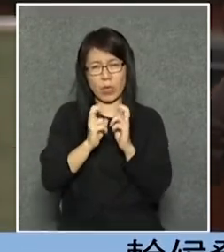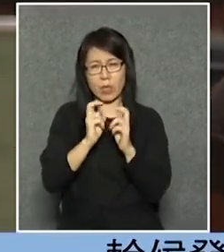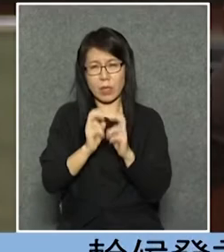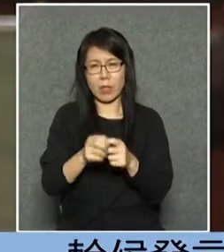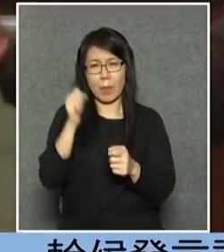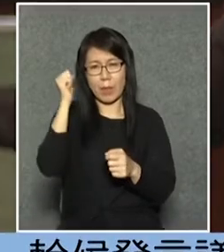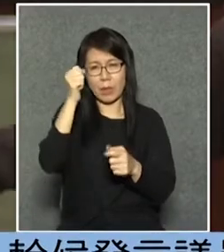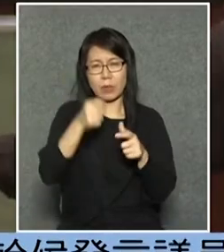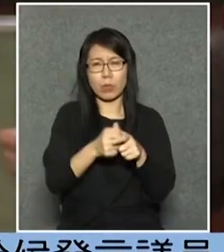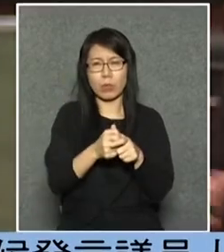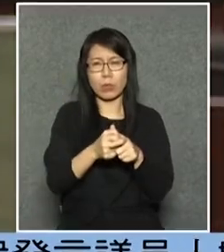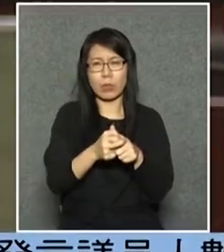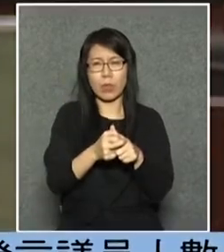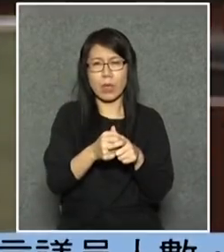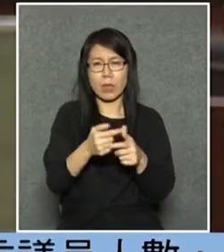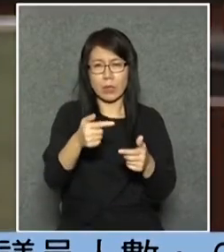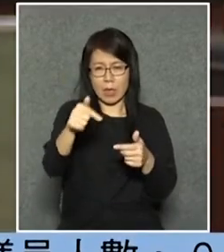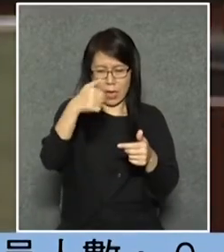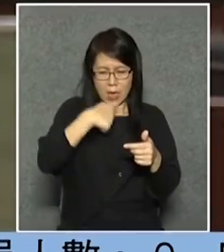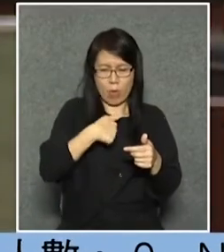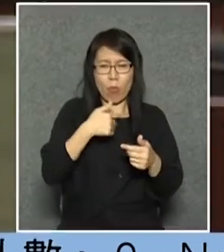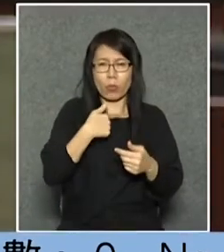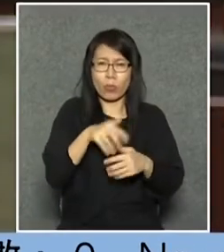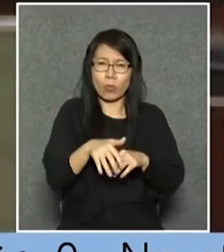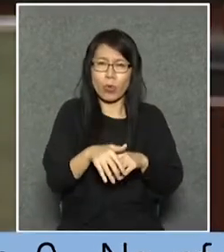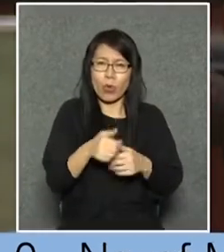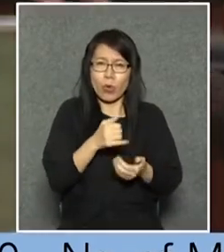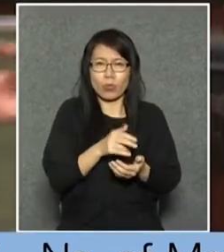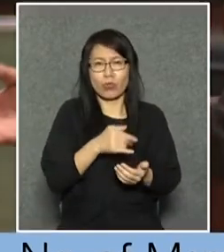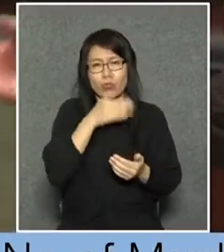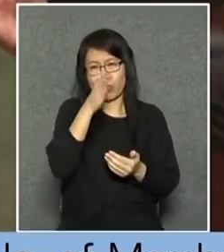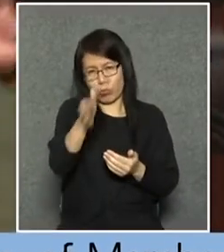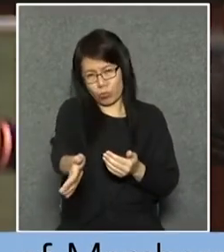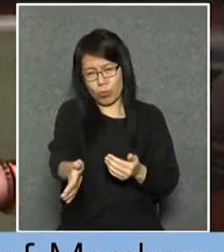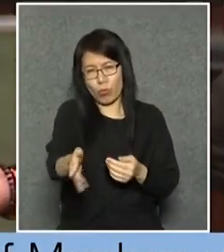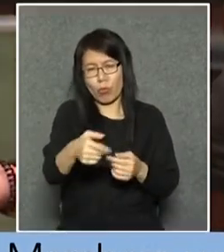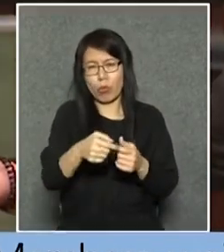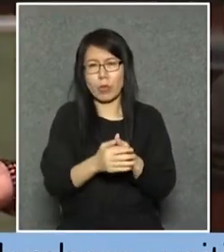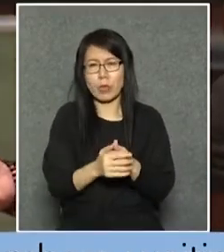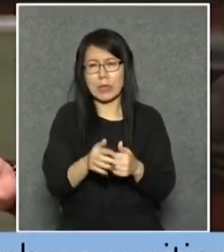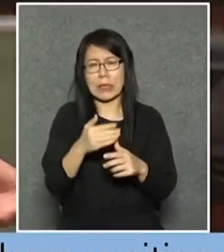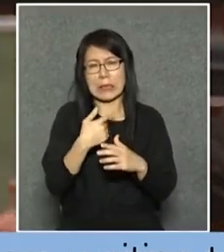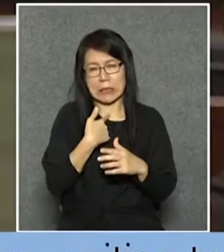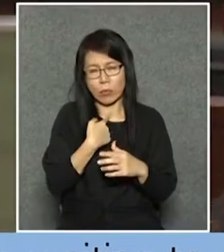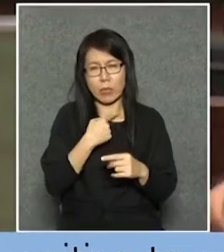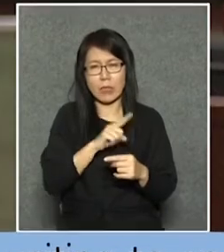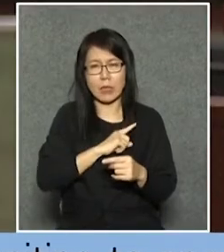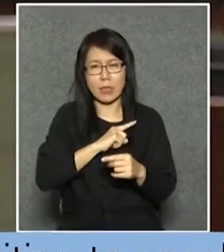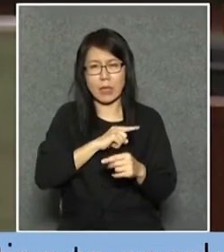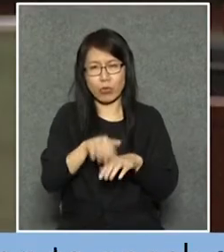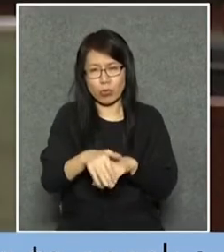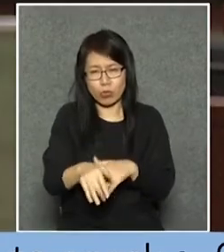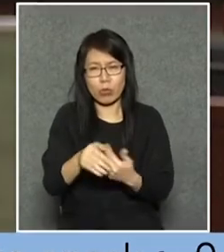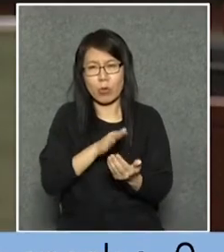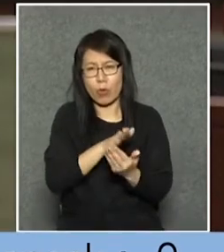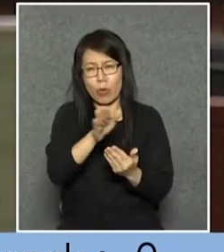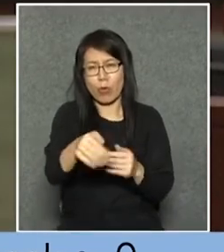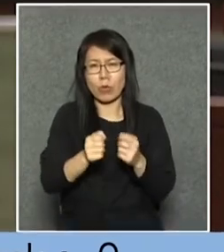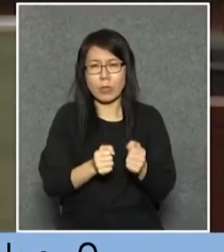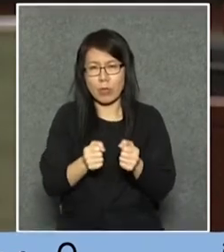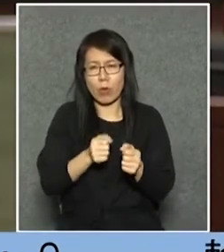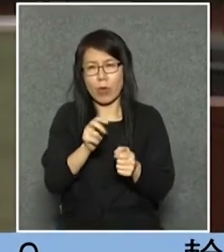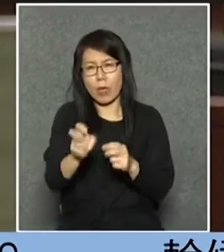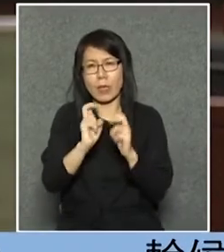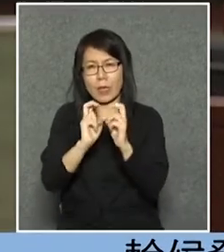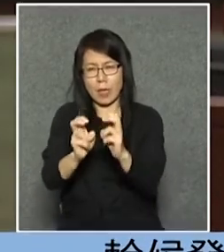公司就沒有輛車來到我村口載我出去我做事在那裏所以我就以為我的村子那裏就走去鐵路